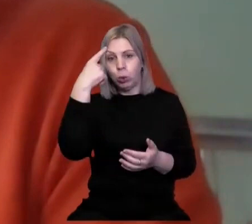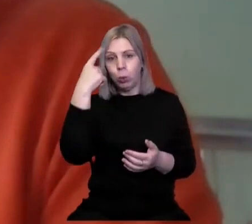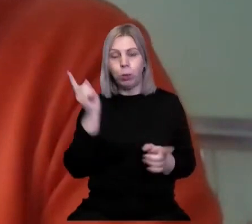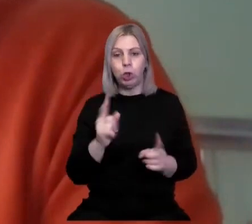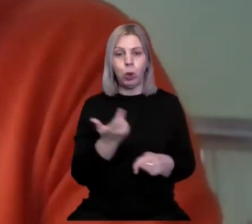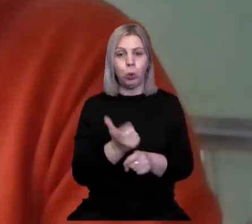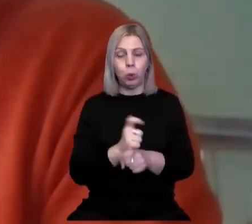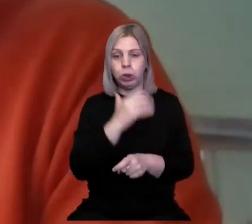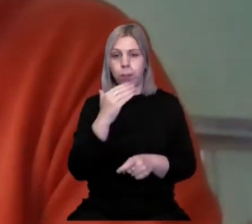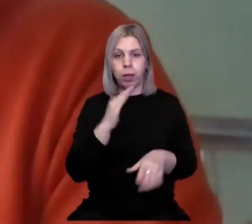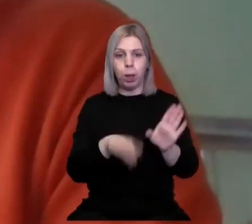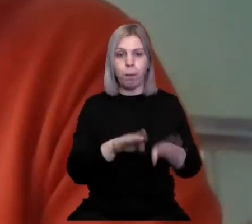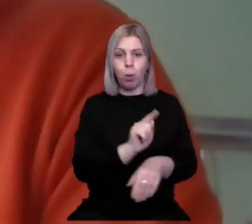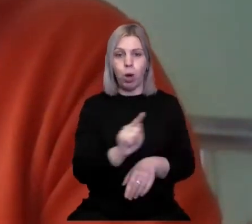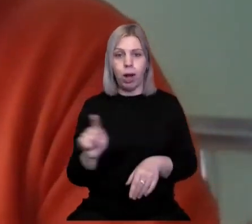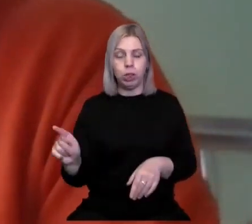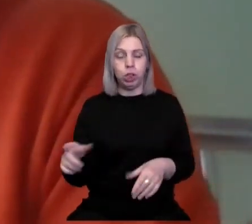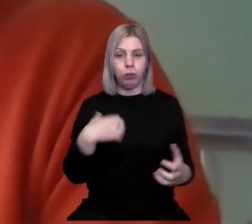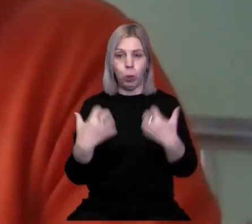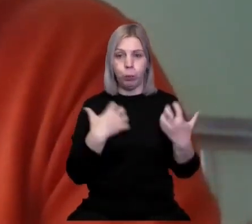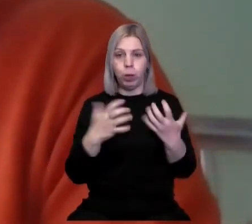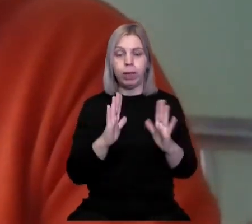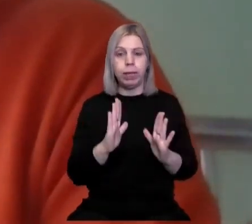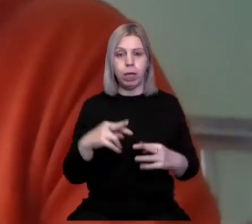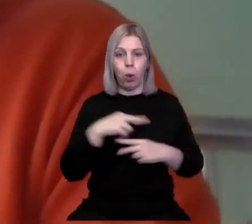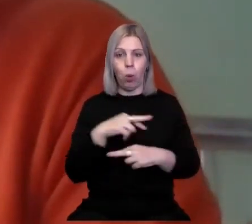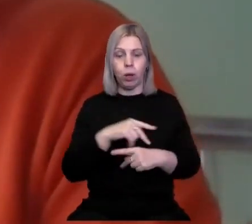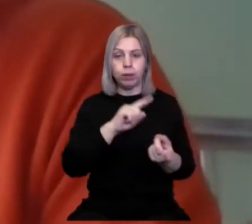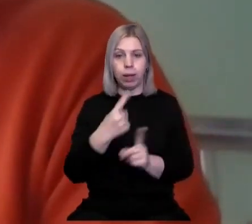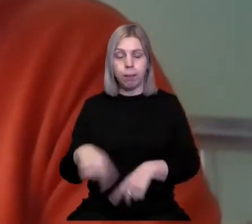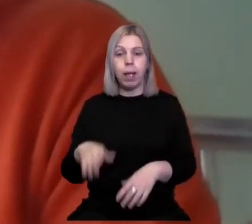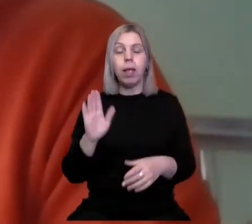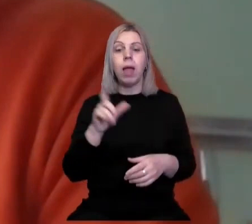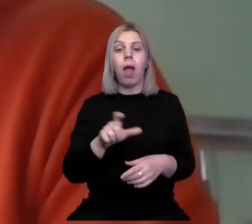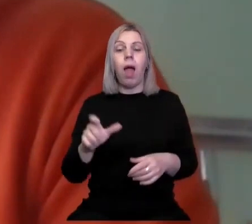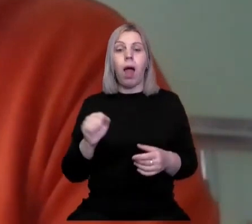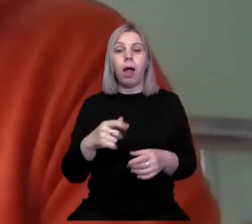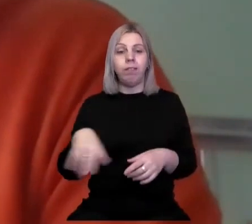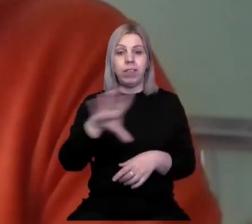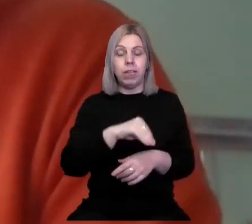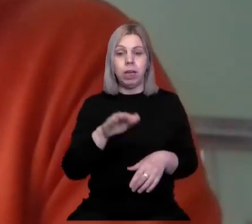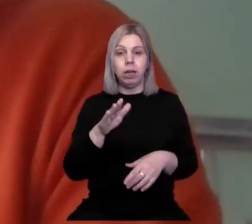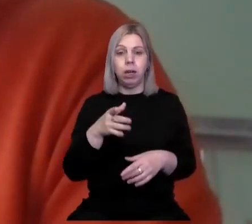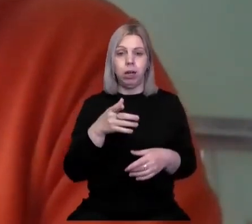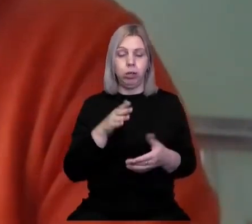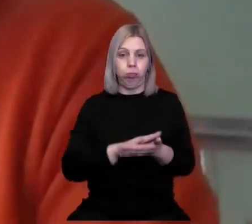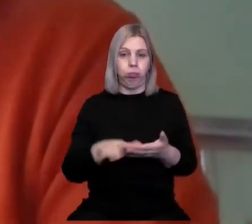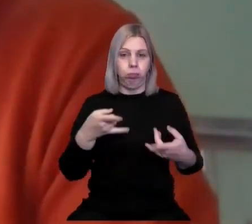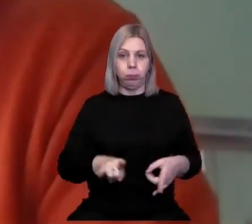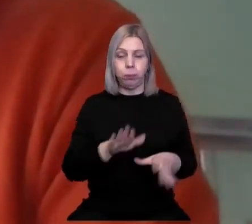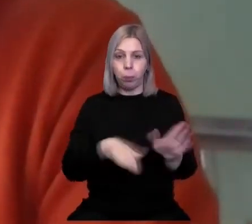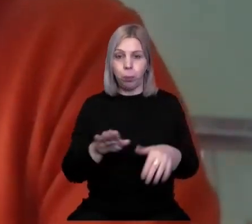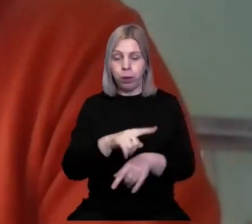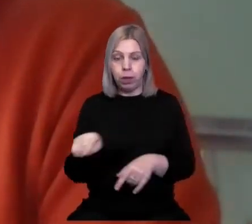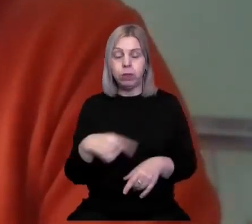що дуже багато мукачівських турбує, не тільки угоців Закарпаття, а всіх порівних мукачівців. І сама